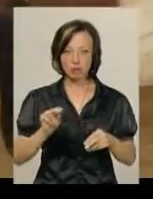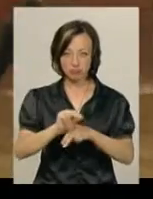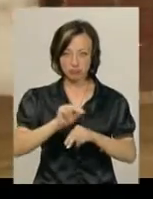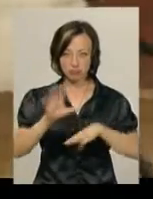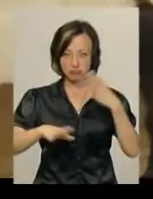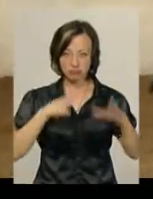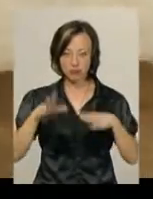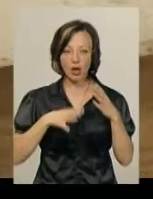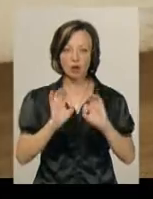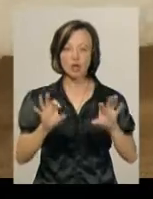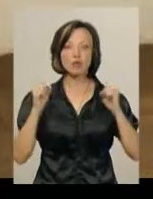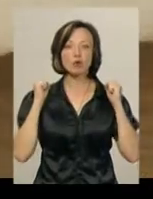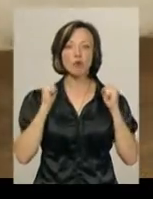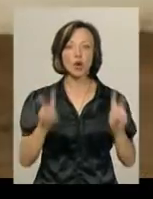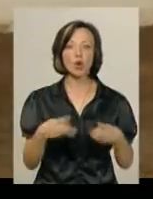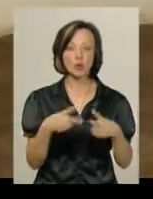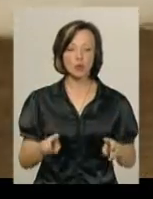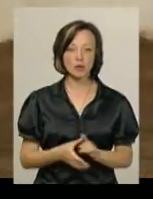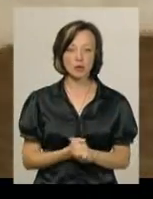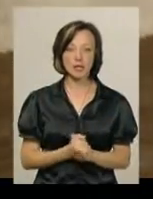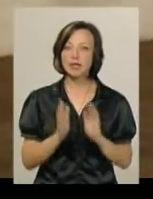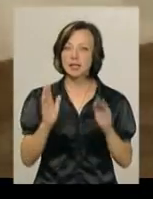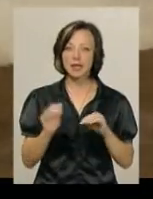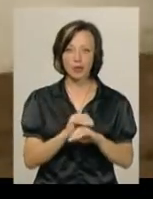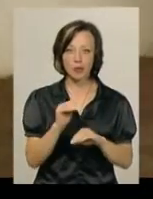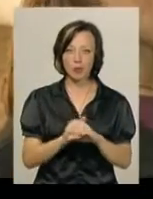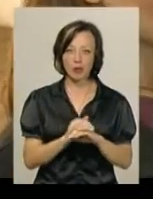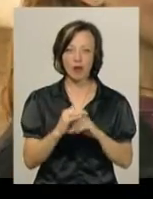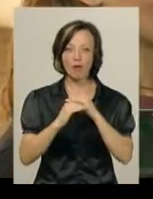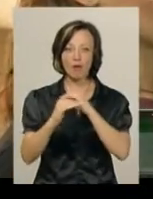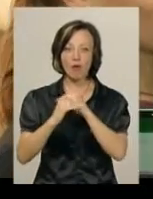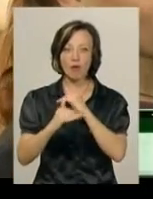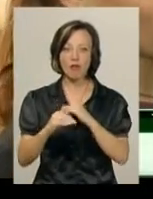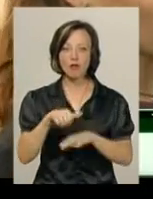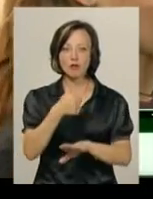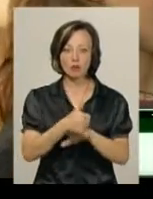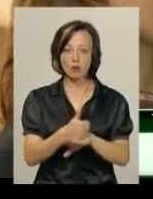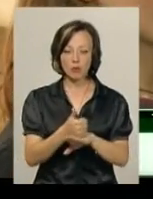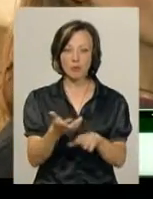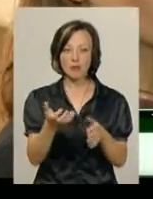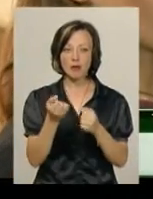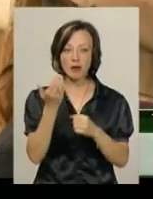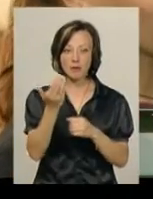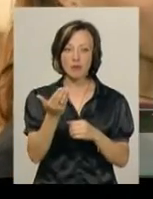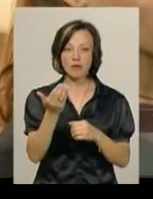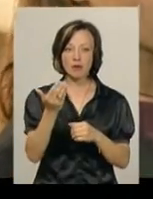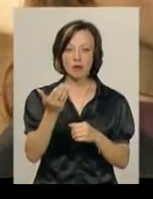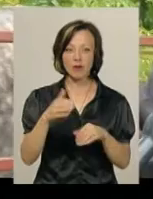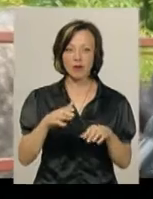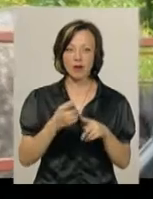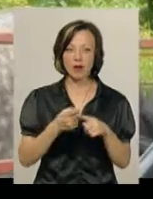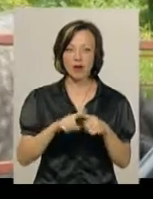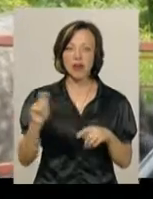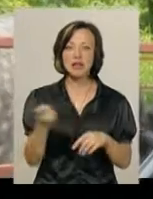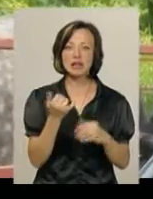розповідає спортсменка клубу Тетяна Лаба. Тільки доброта. В поле в основному беремо хлистик для страховки, а так то ні.